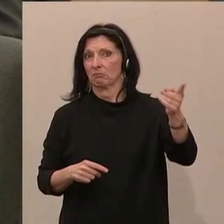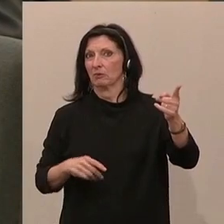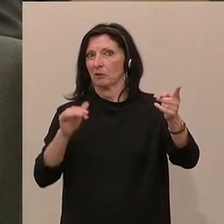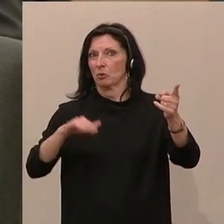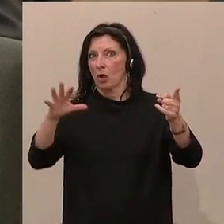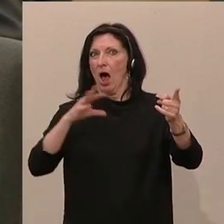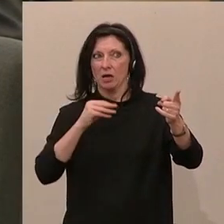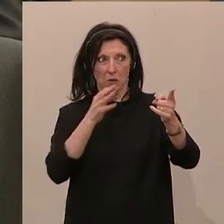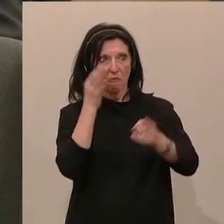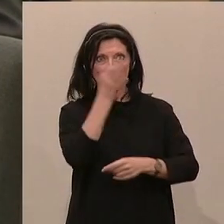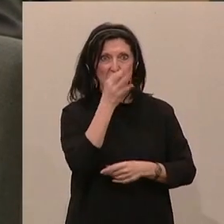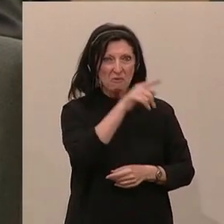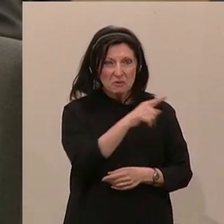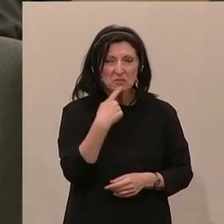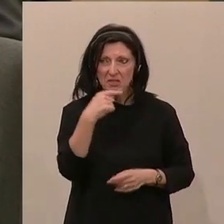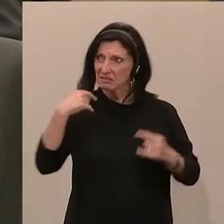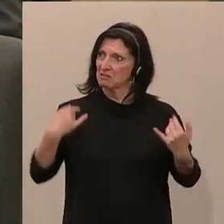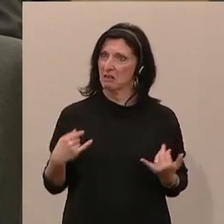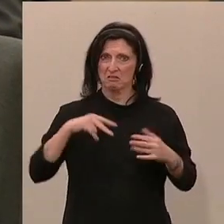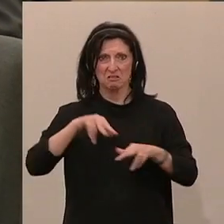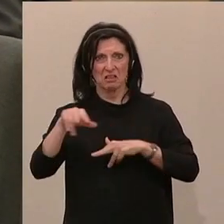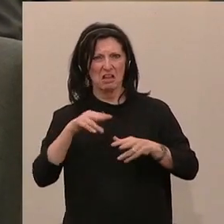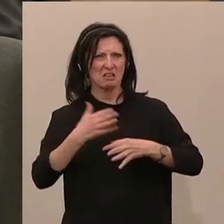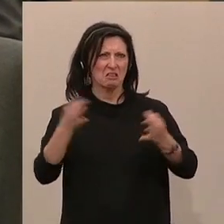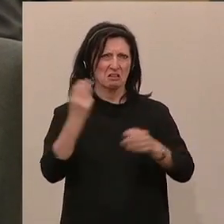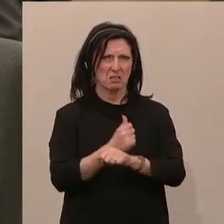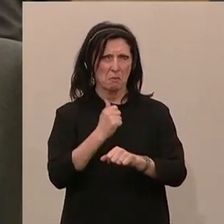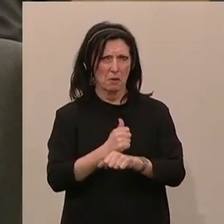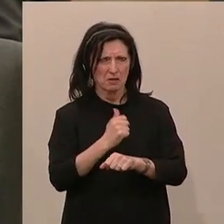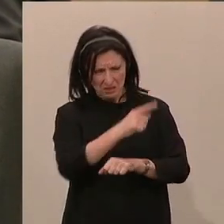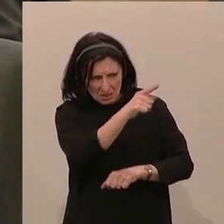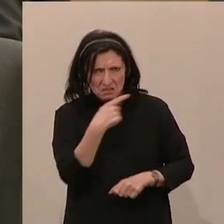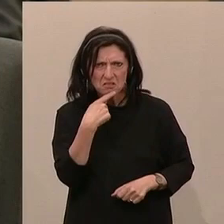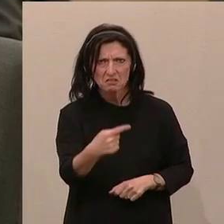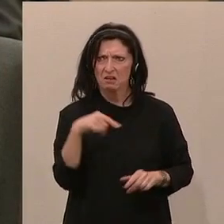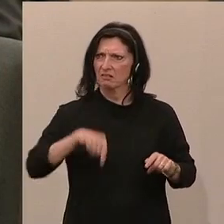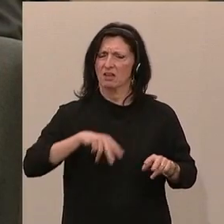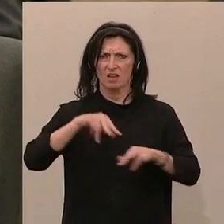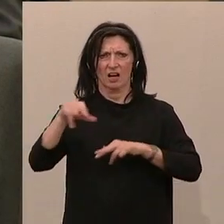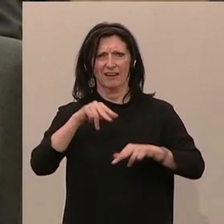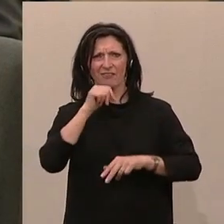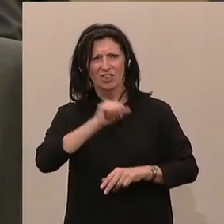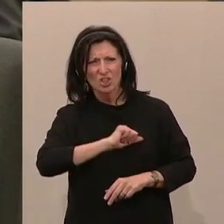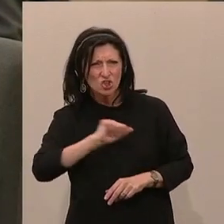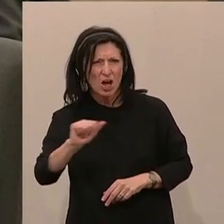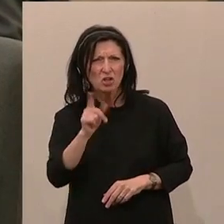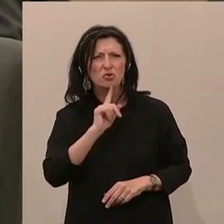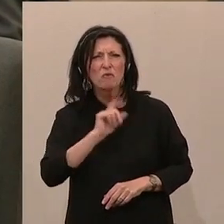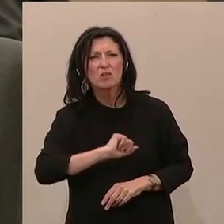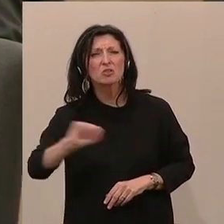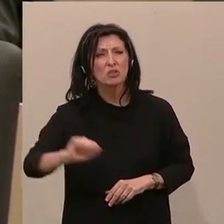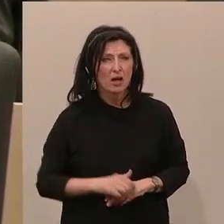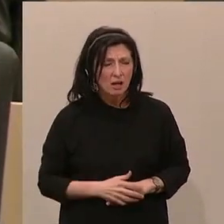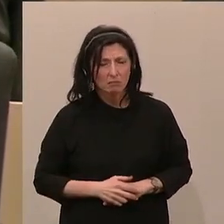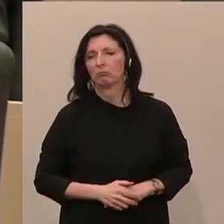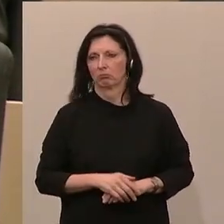Wenn Sie behaupten, dass diese Regierung nichts tut, wenn Sie behaupten, diese Regierung würde nicht rasch genug handeln. Wir haben